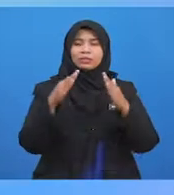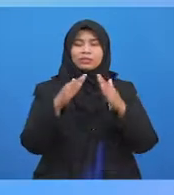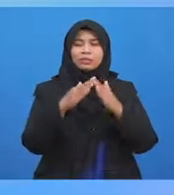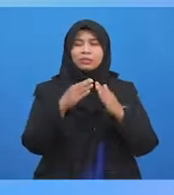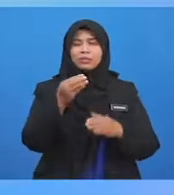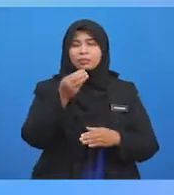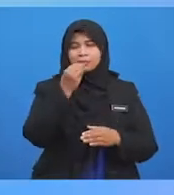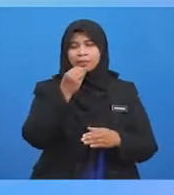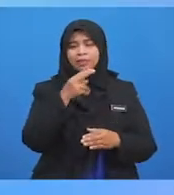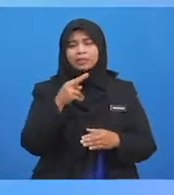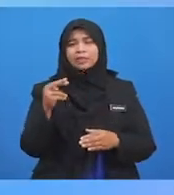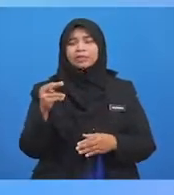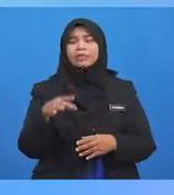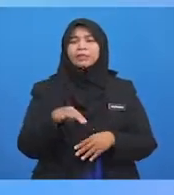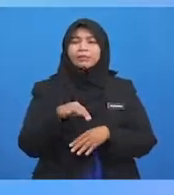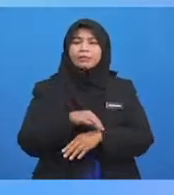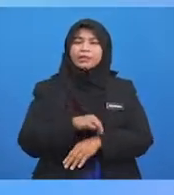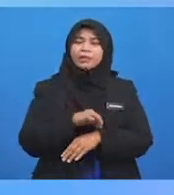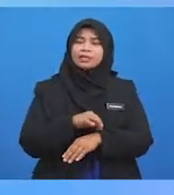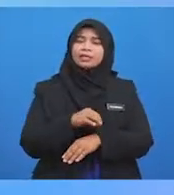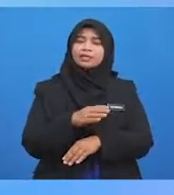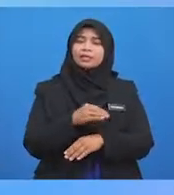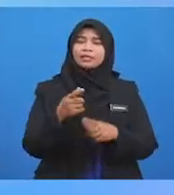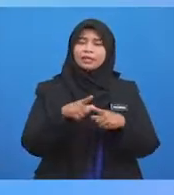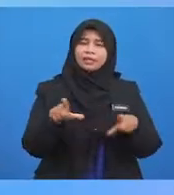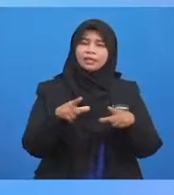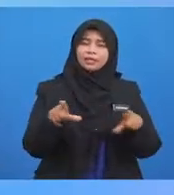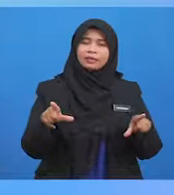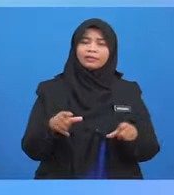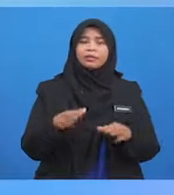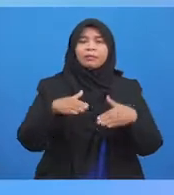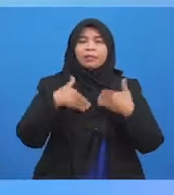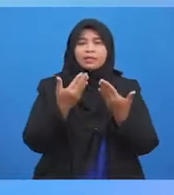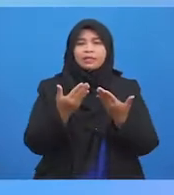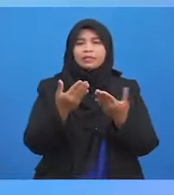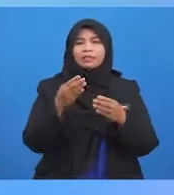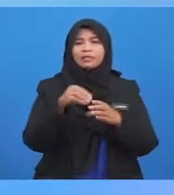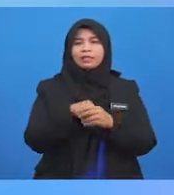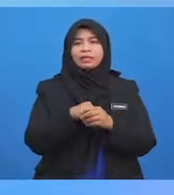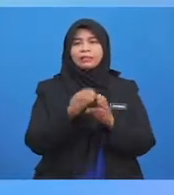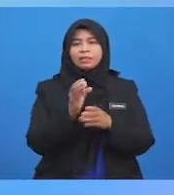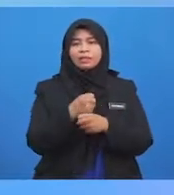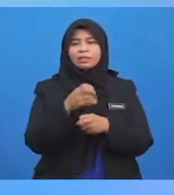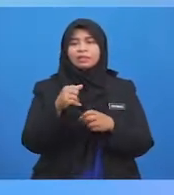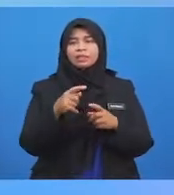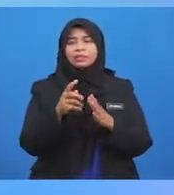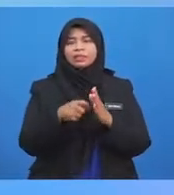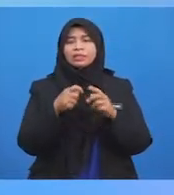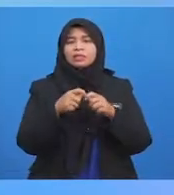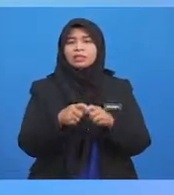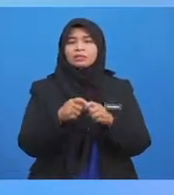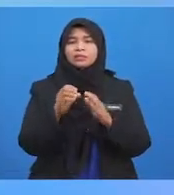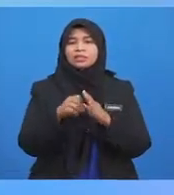makanan, pakaian dan lain-lain Bagaimana? Dalam bentuk yang tertentu secara